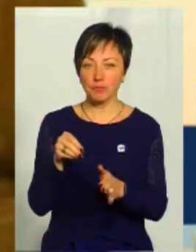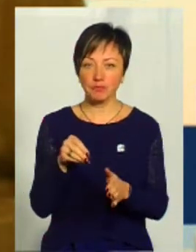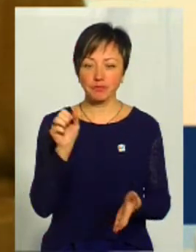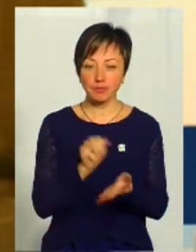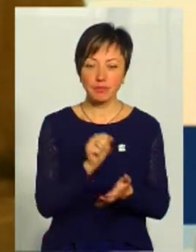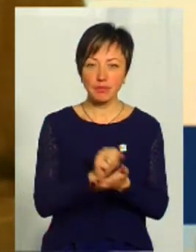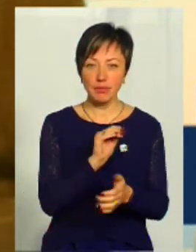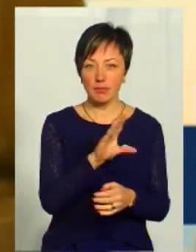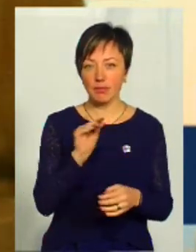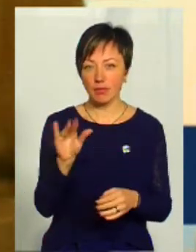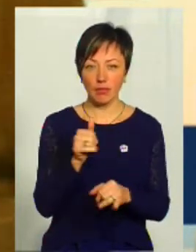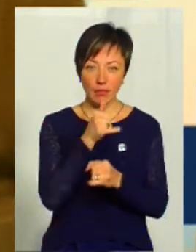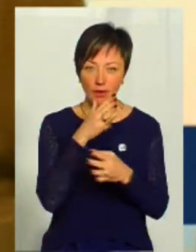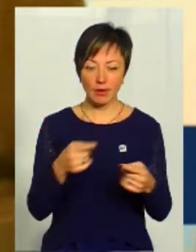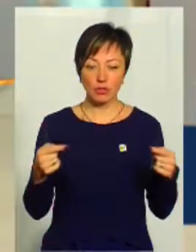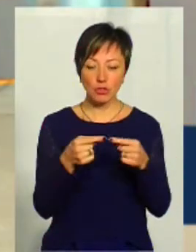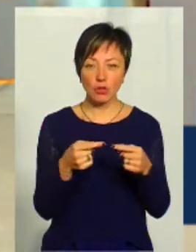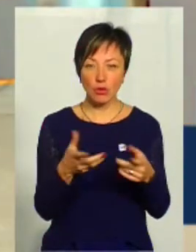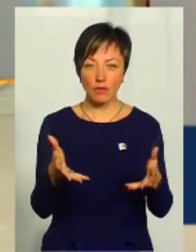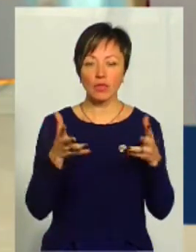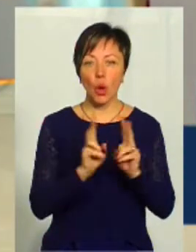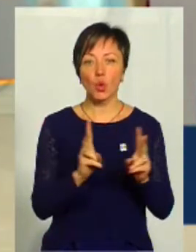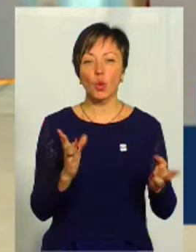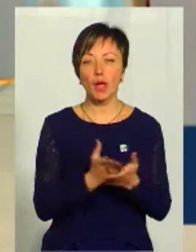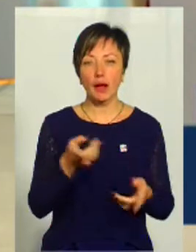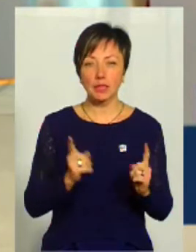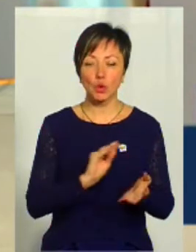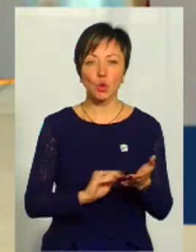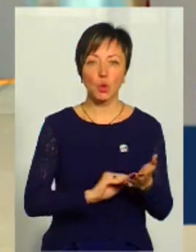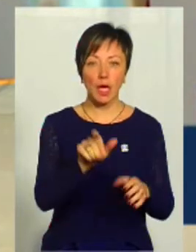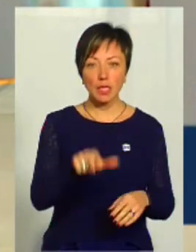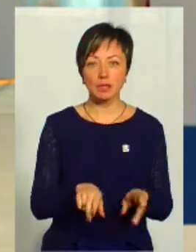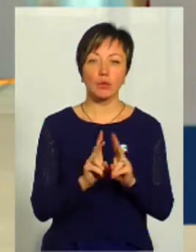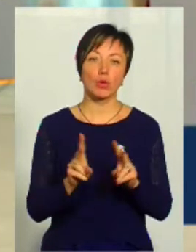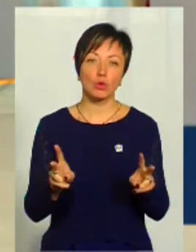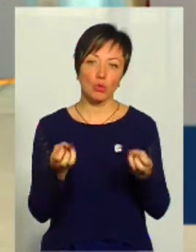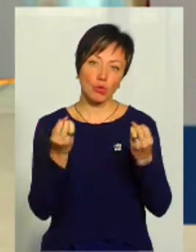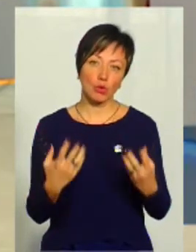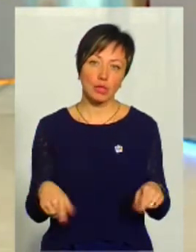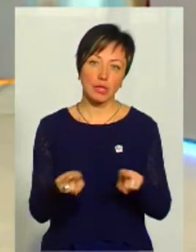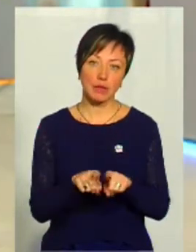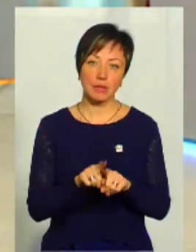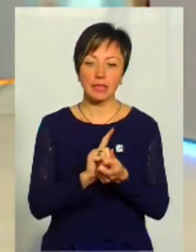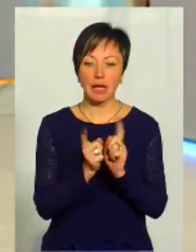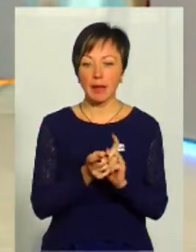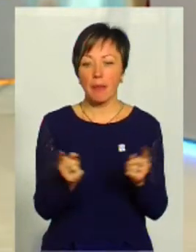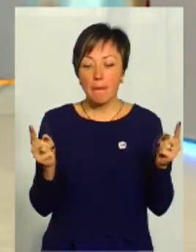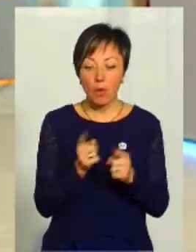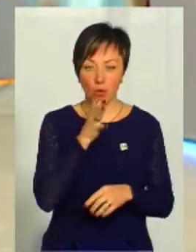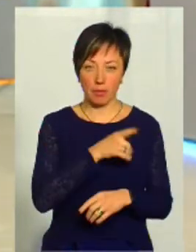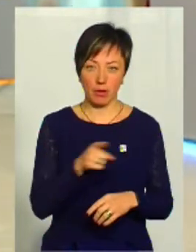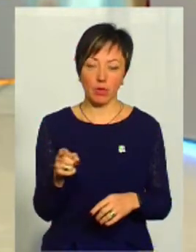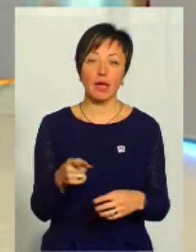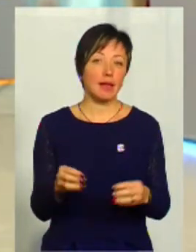посвідчення, і так само не треба чітко визначити, хто є дійсно журналістом і хто просто таким стає на певний період